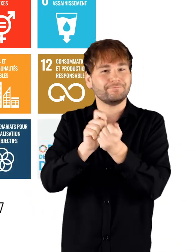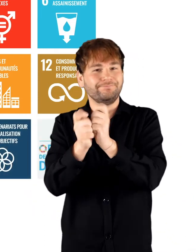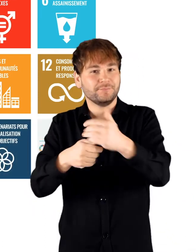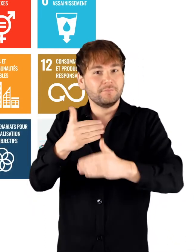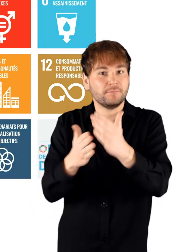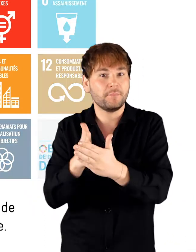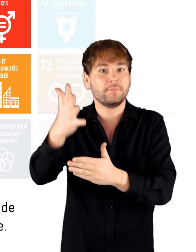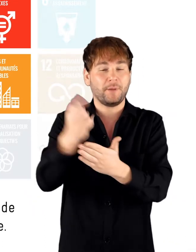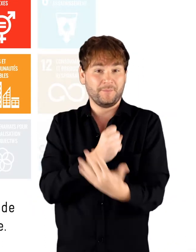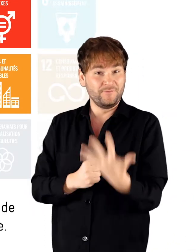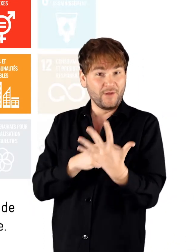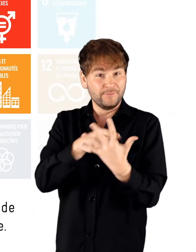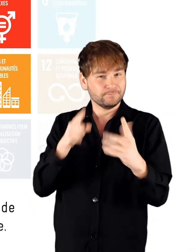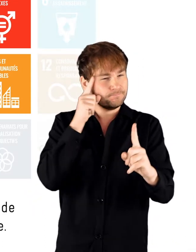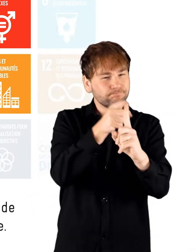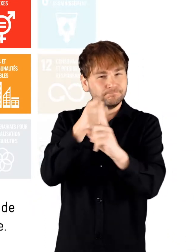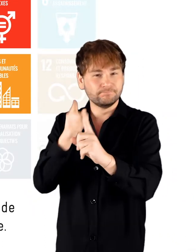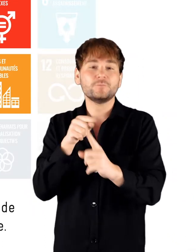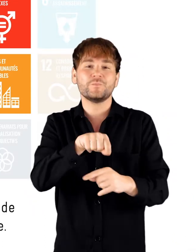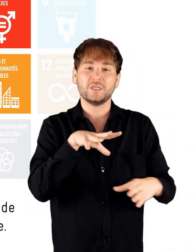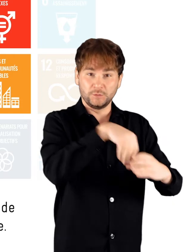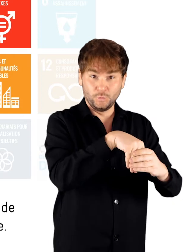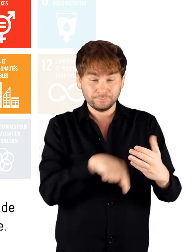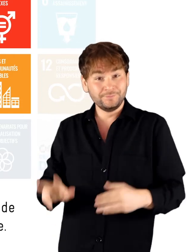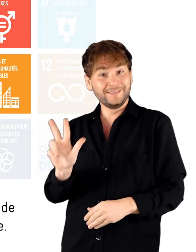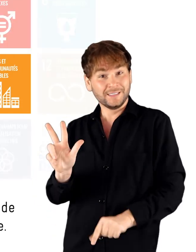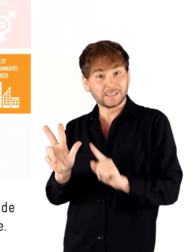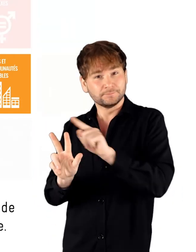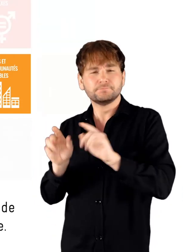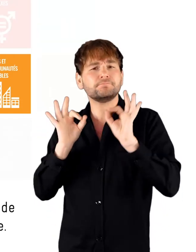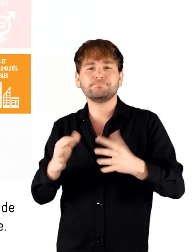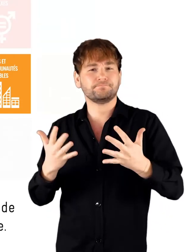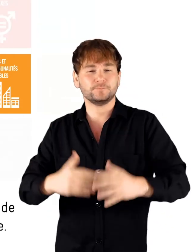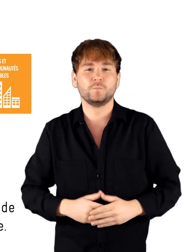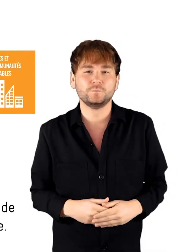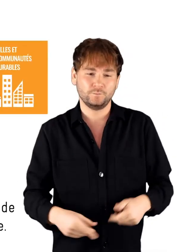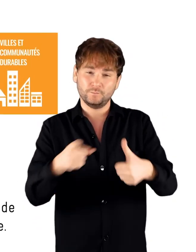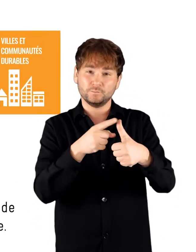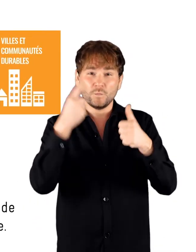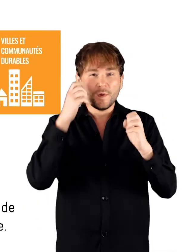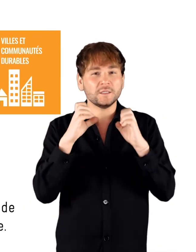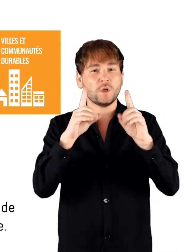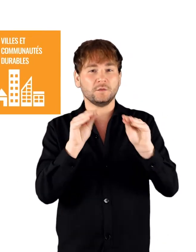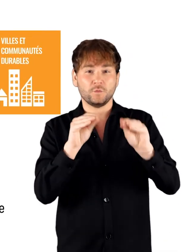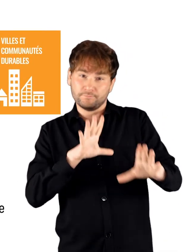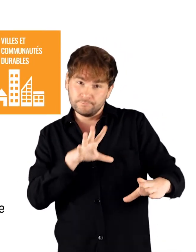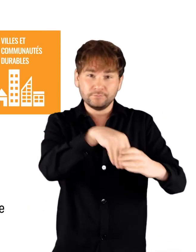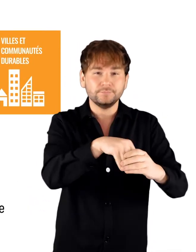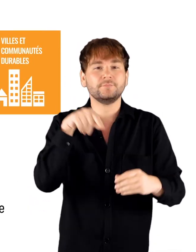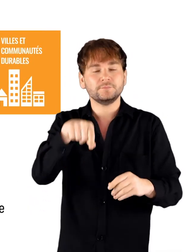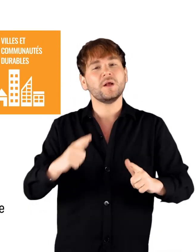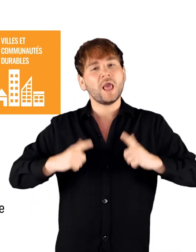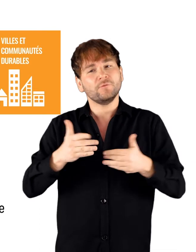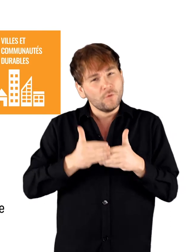durable. Cinq de ces objectifs abordent la question de l'inclusion, dont trois de manière explicite. Une